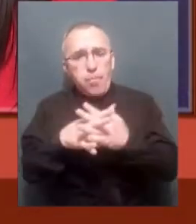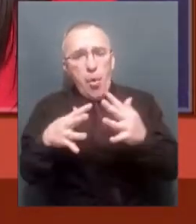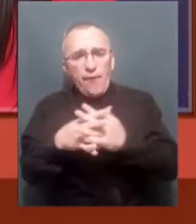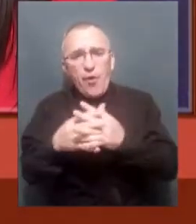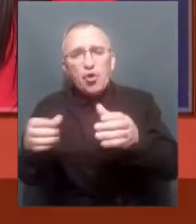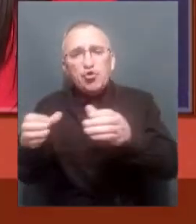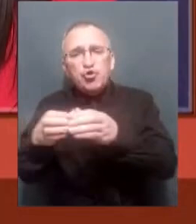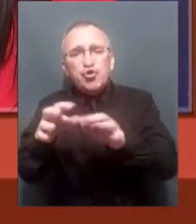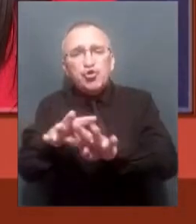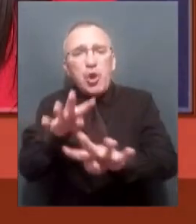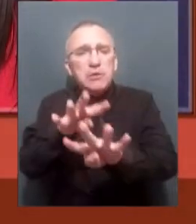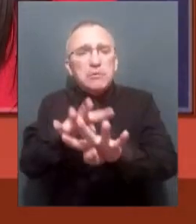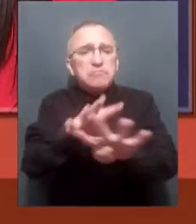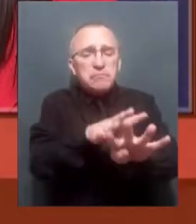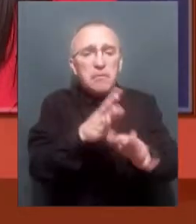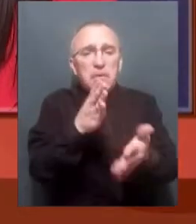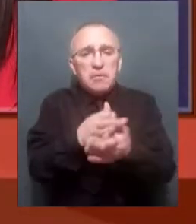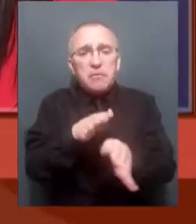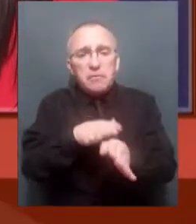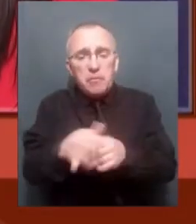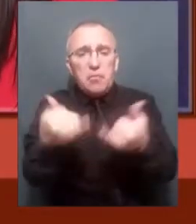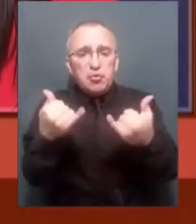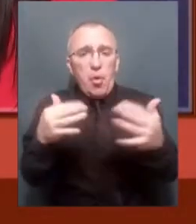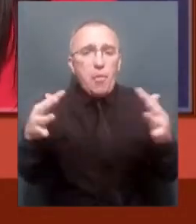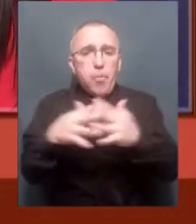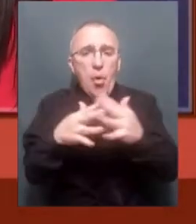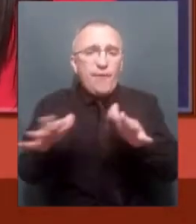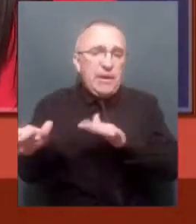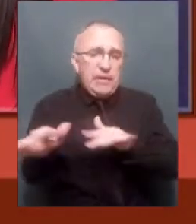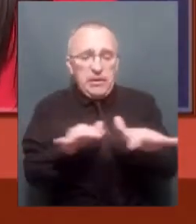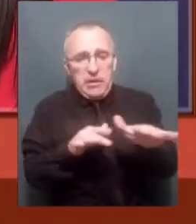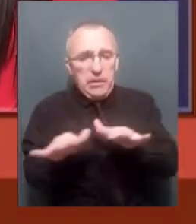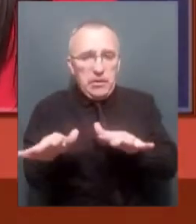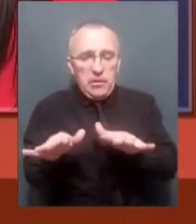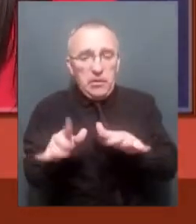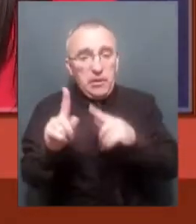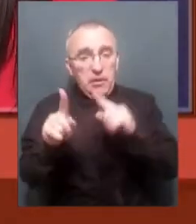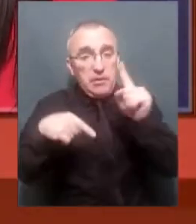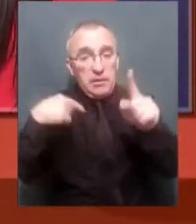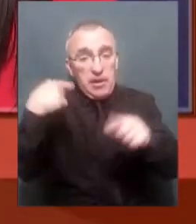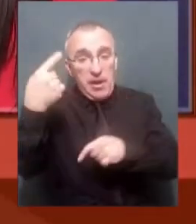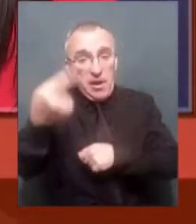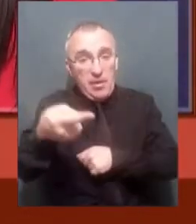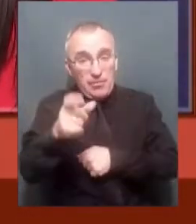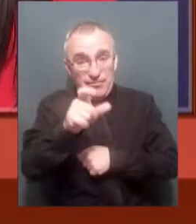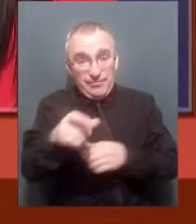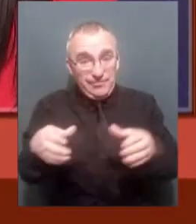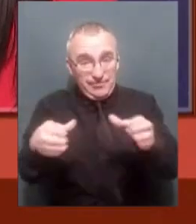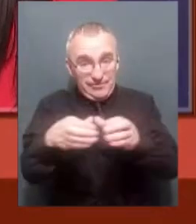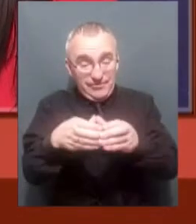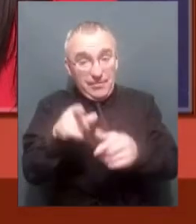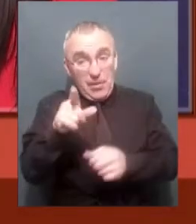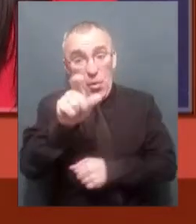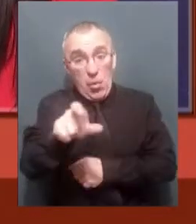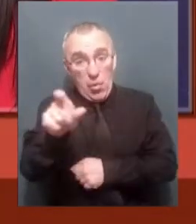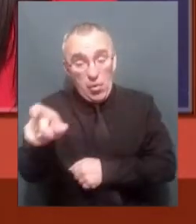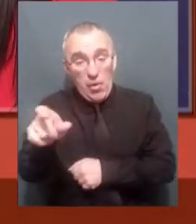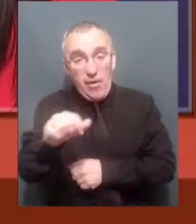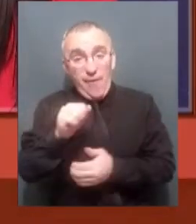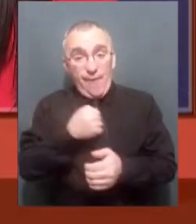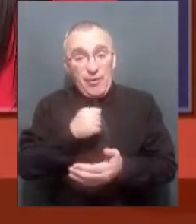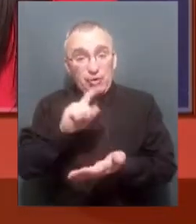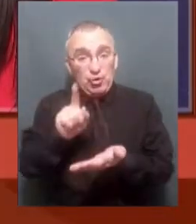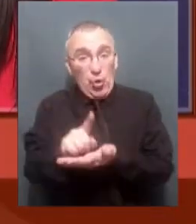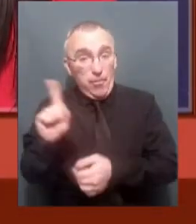саме і ведуть на сьогодні бойові дії. Наступна категорія – це ті громадяни військовозобов'язані,